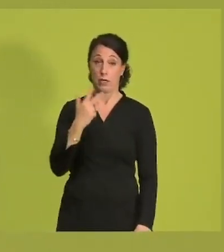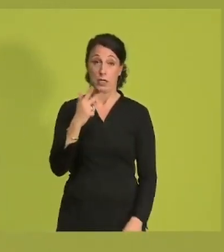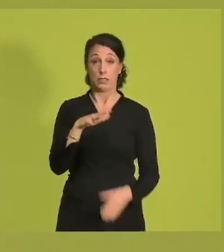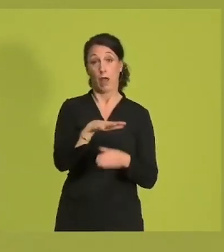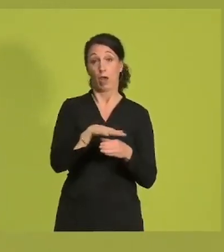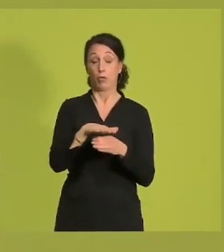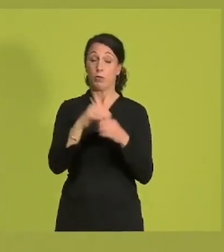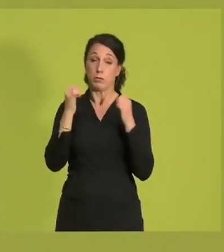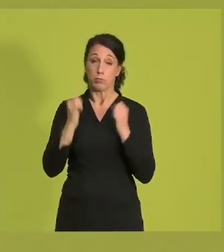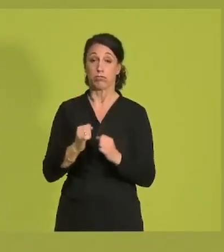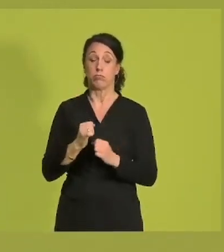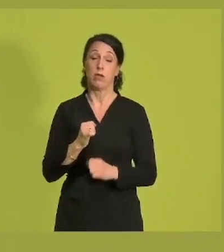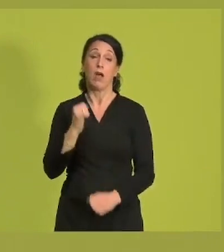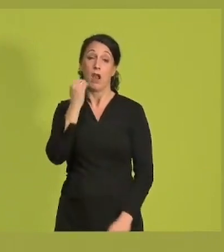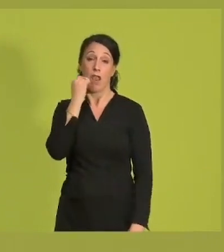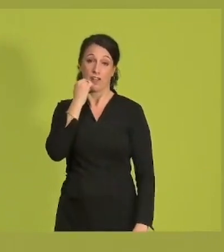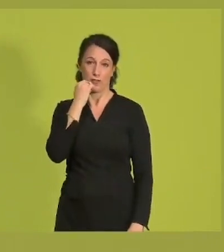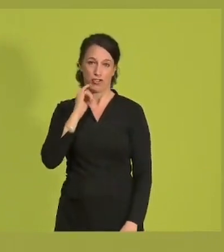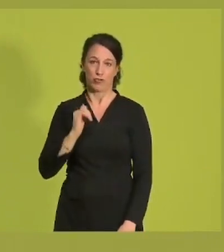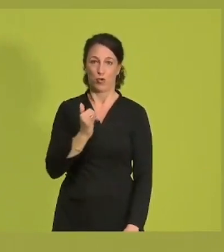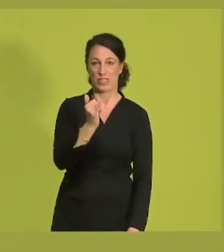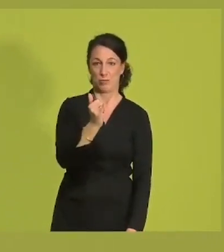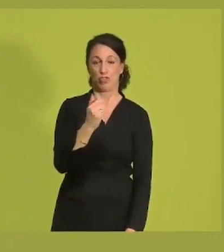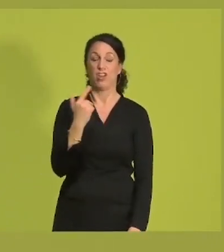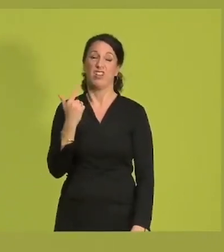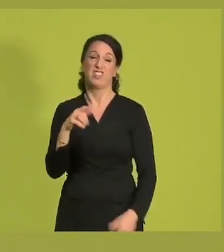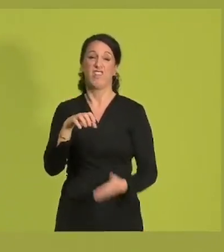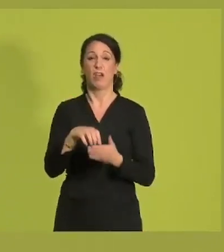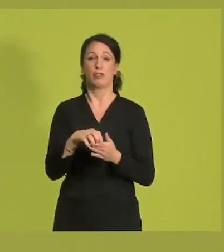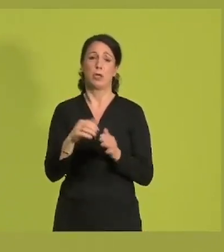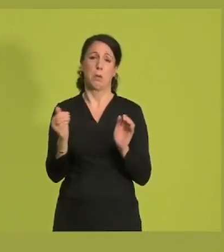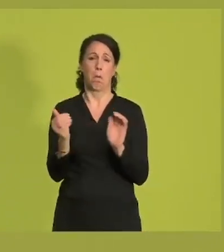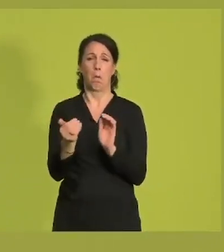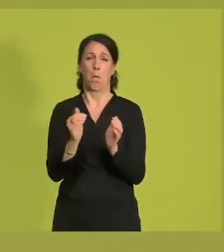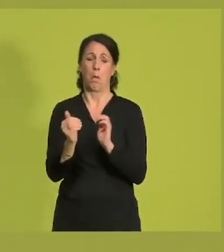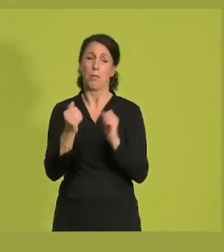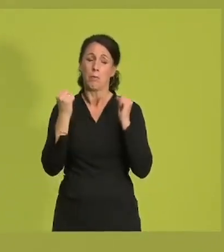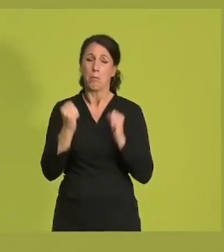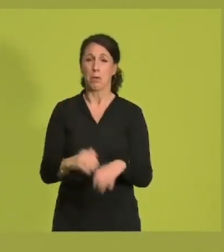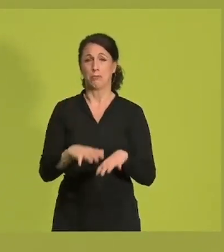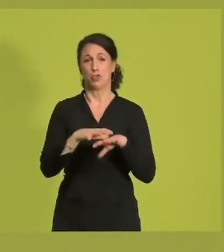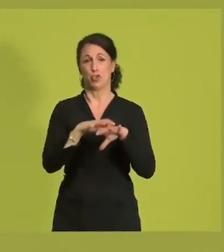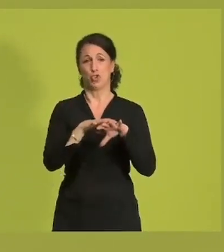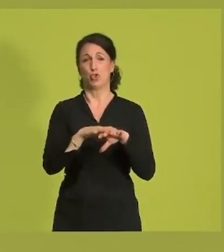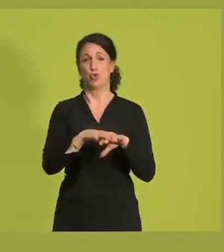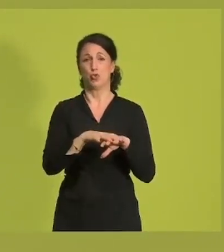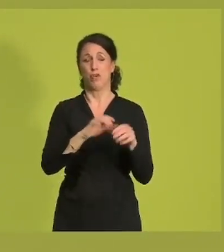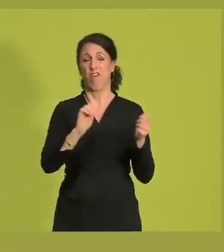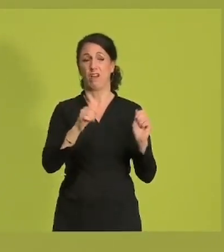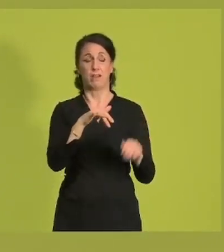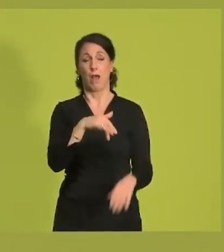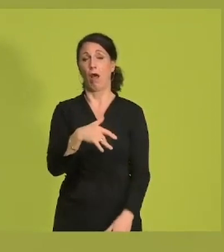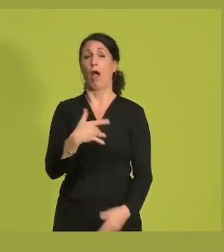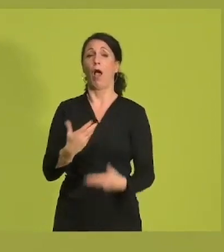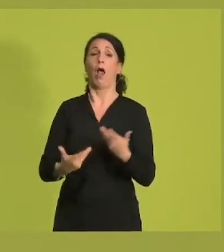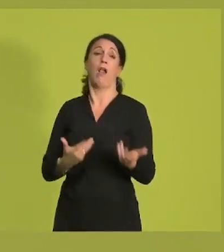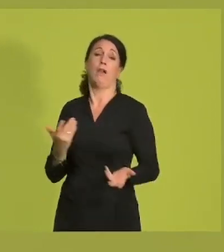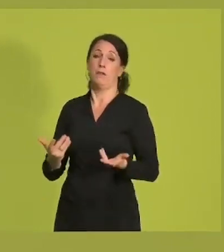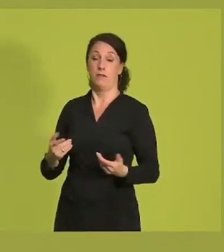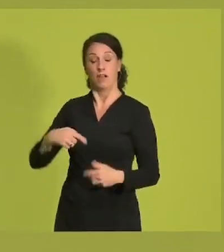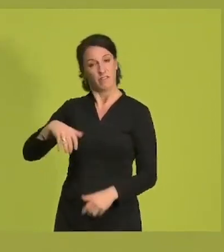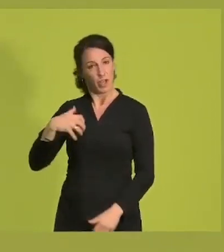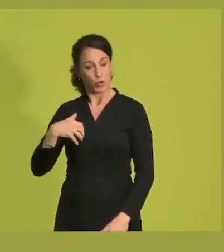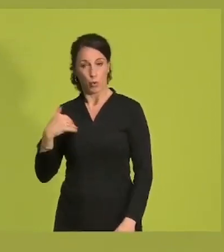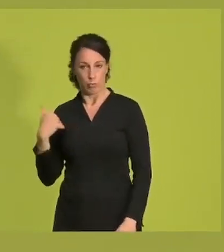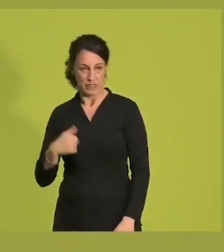Landwirtschaft und Tourismus leben. Und zwei mittelgroßen Städten, die massiv vom Strukturwandel betroffen sind. Regionen, in denen wir Grüne